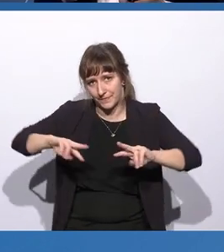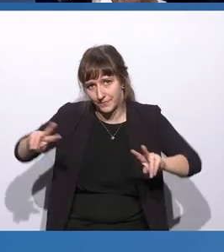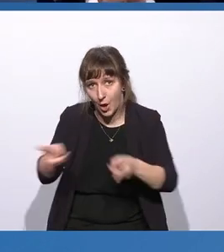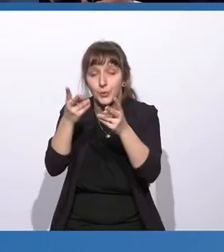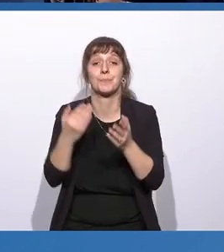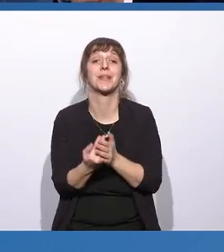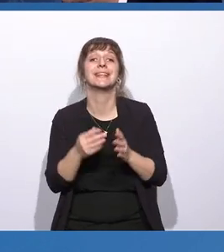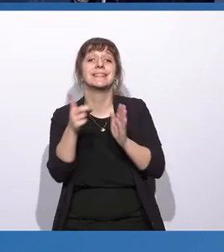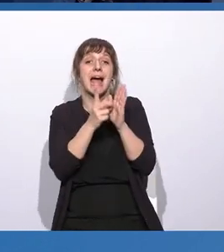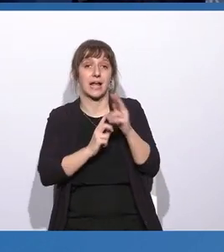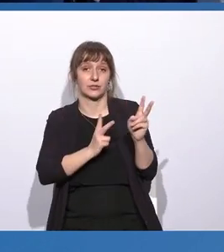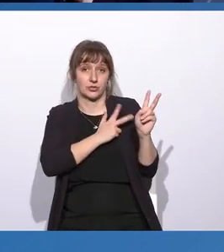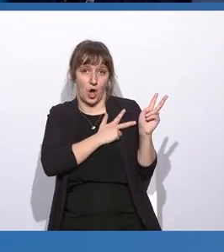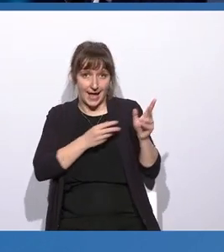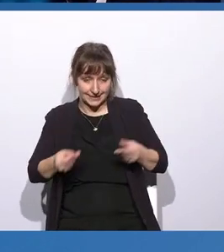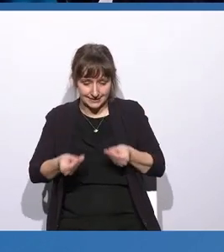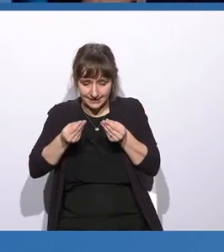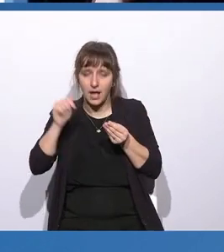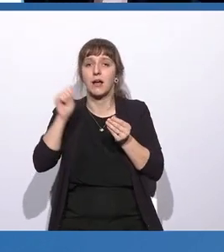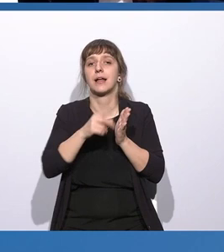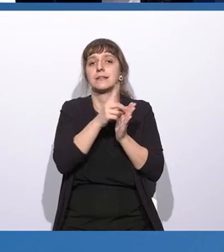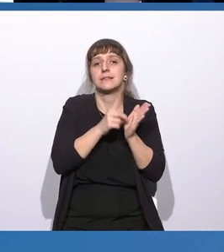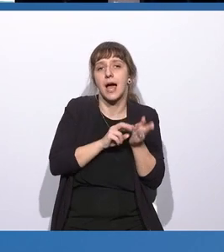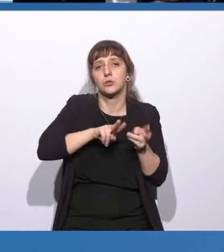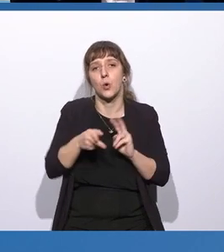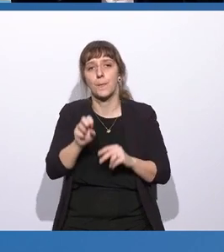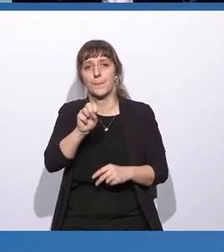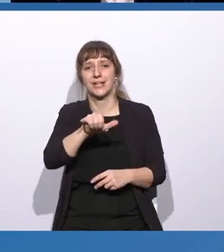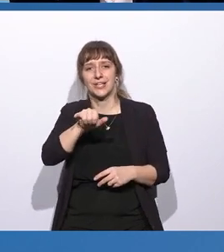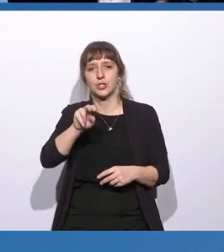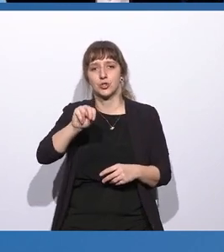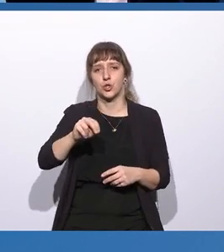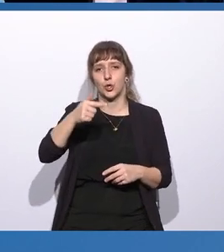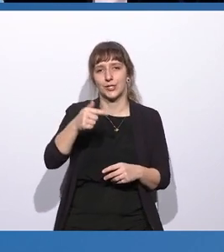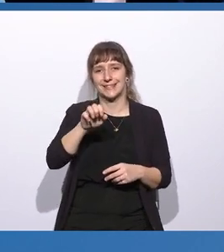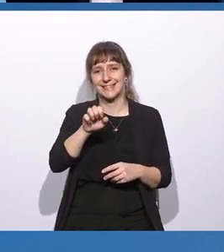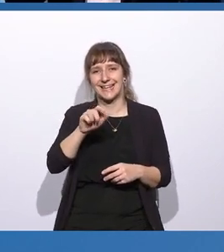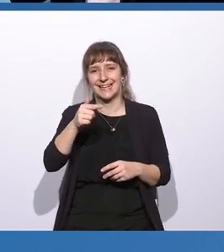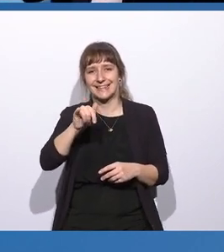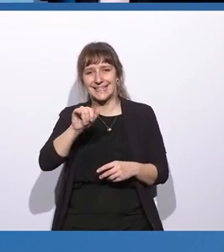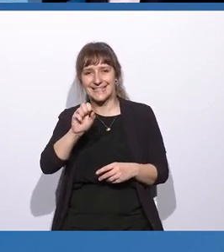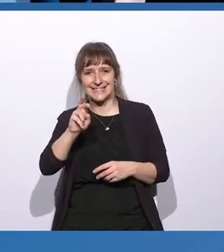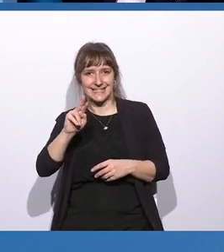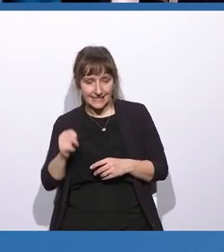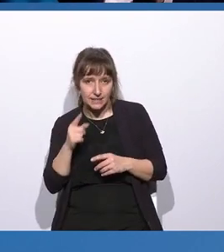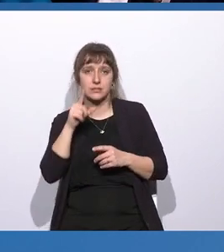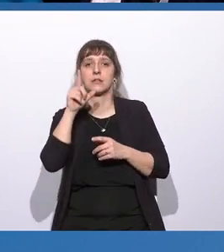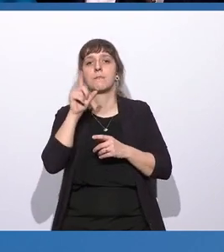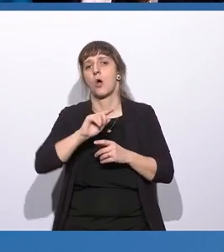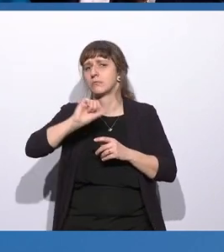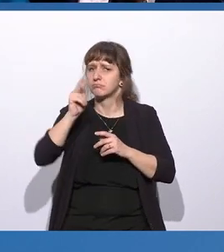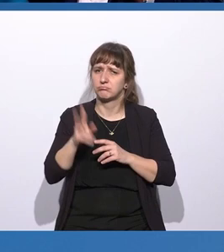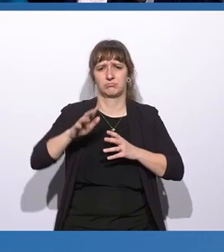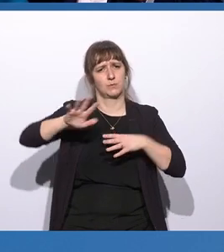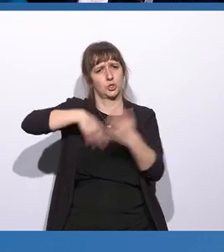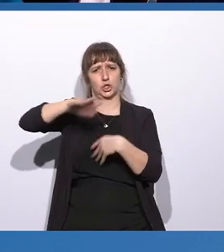können die dort gespeicherten Daten dann synthetisiert werden. Das bedeutet, sie werden eigentlich einmal durcheinander gemixt, dass sie statistisch immer noch die gleichen Verhältnisse